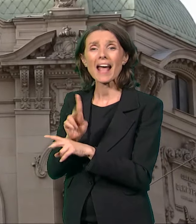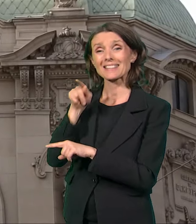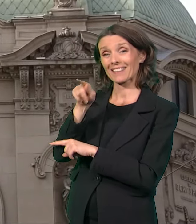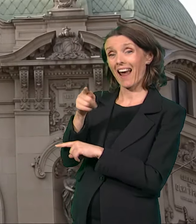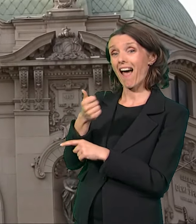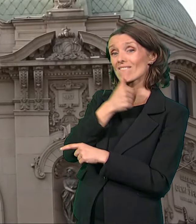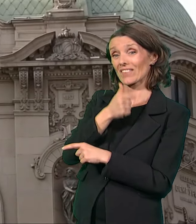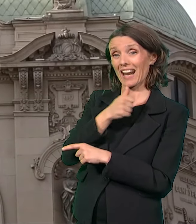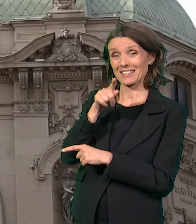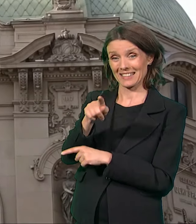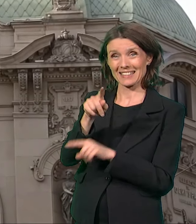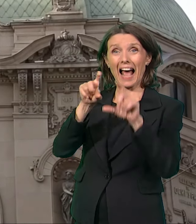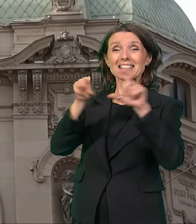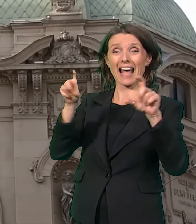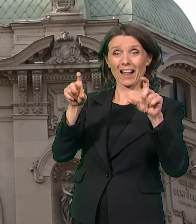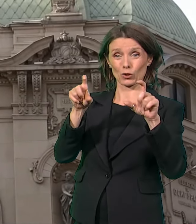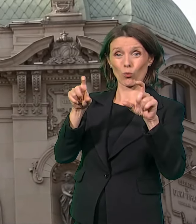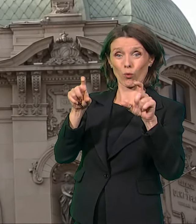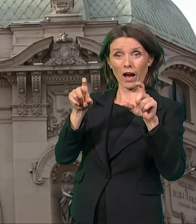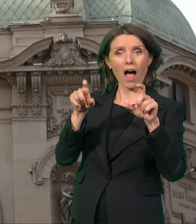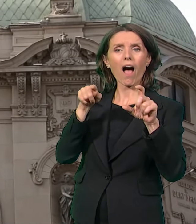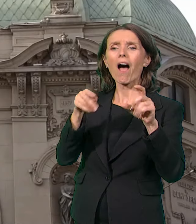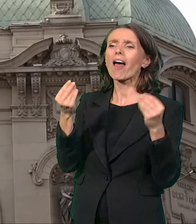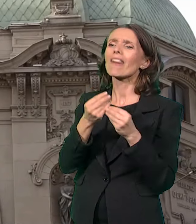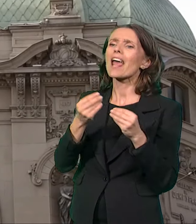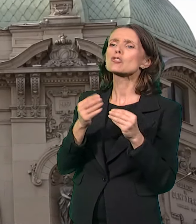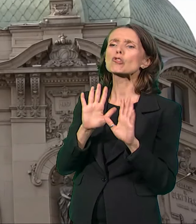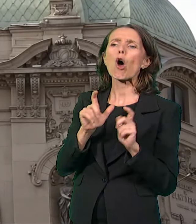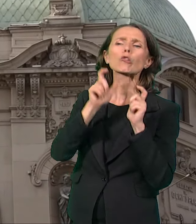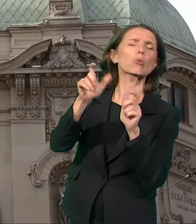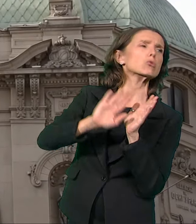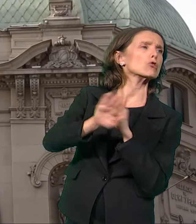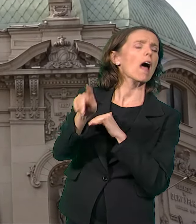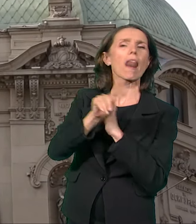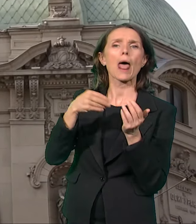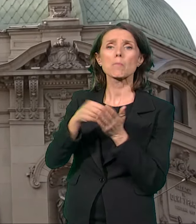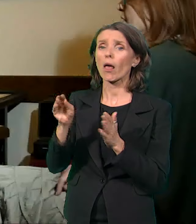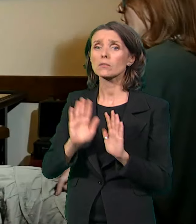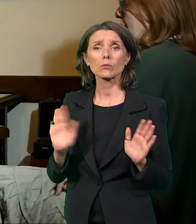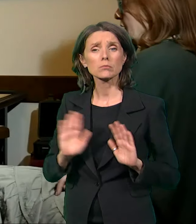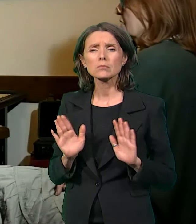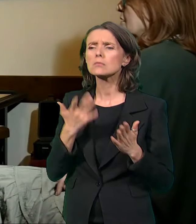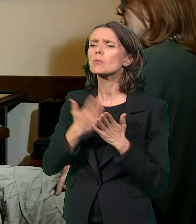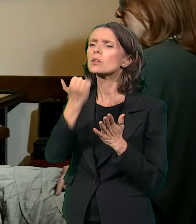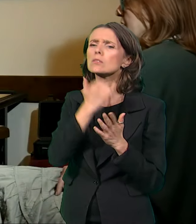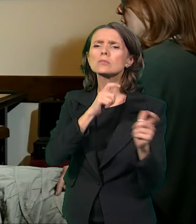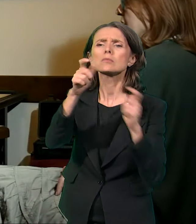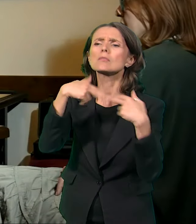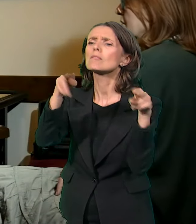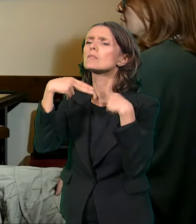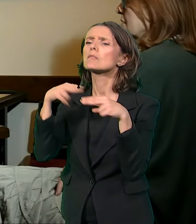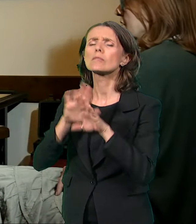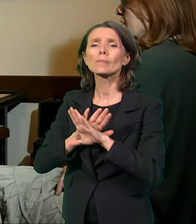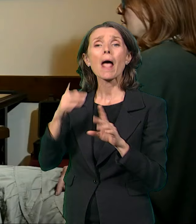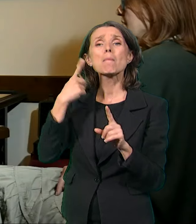Zadruga, financijska institucija. Ne bude nikom ostala dužna, ali niko nije ni mogao da bude dužan toj Zadrugi, kao